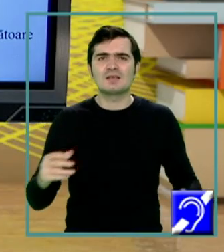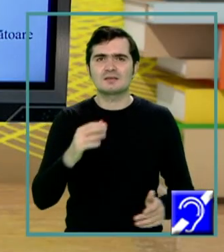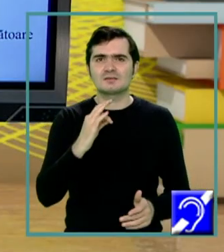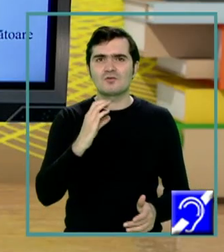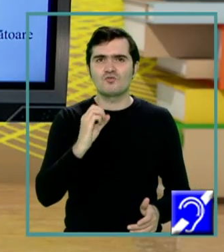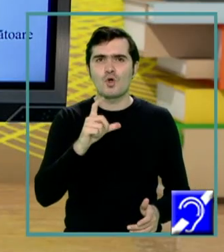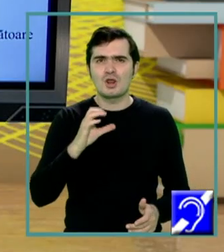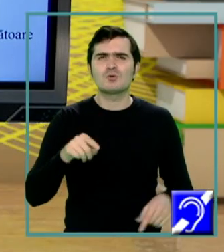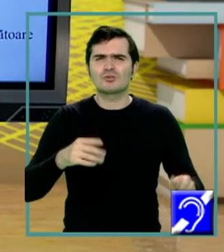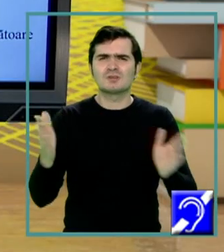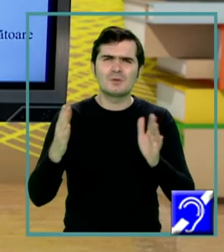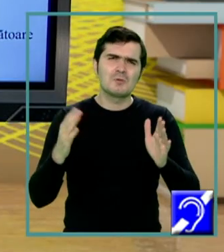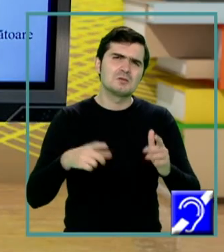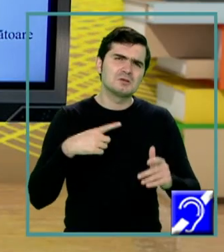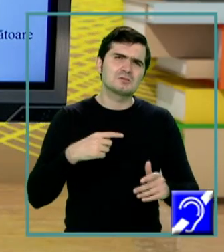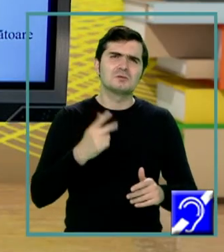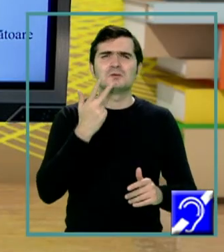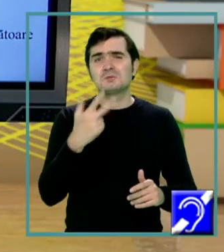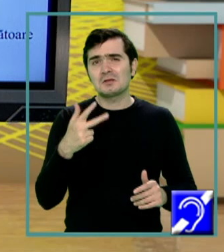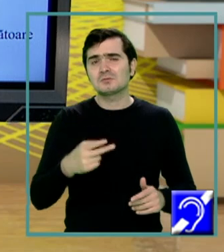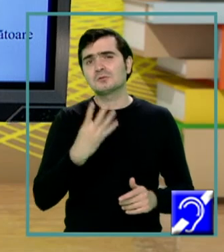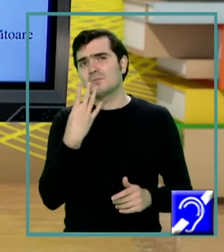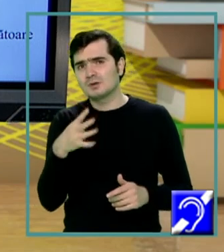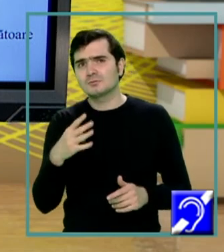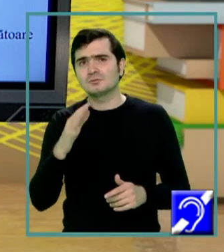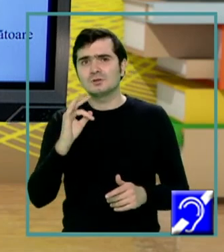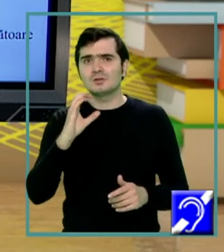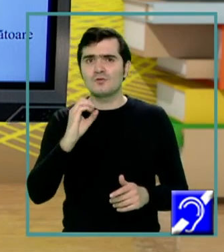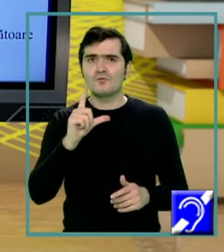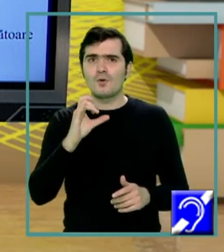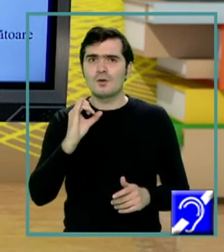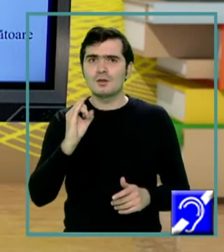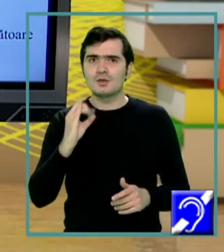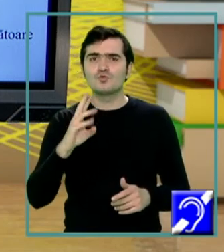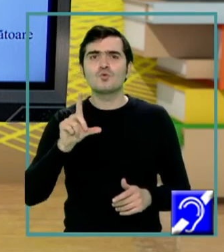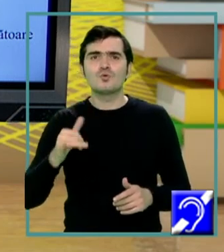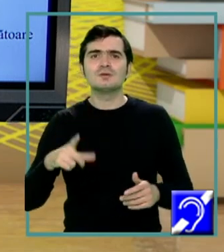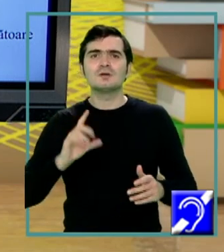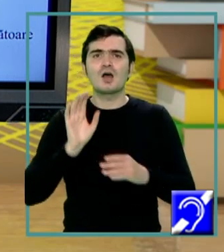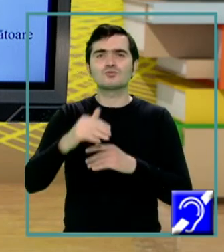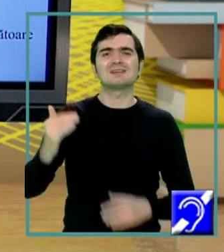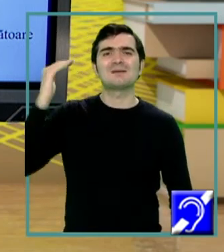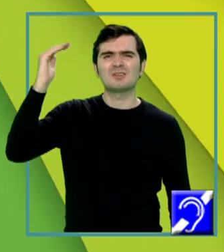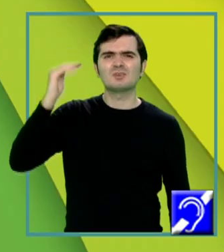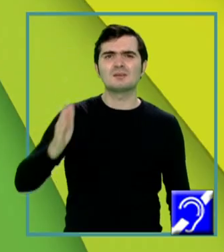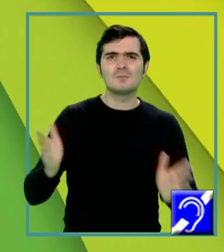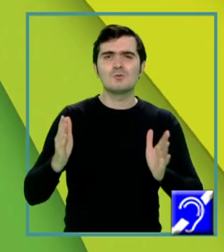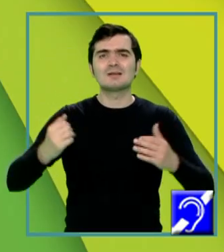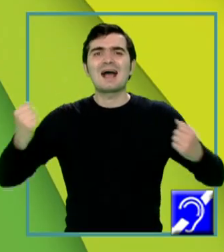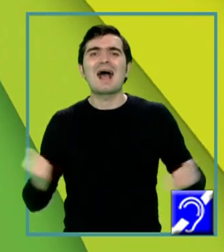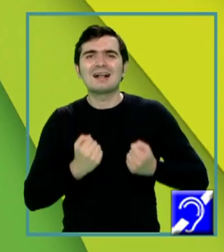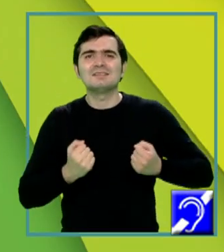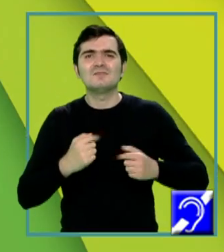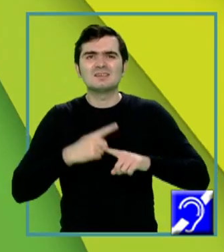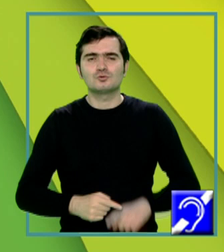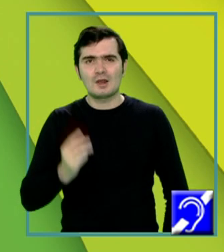aproximativ 300-400 de foliculi ajung să se maturizeze în perioada activă a femei. Maturizarea